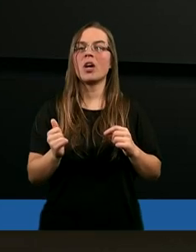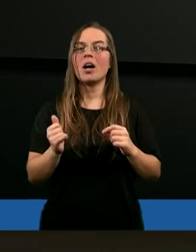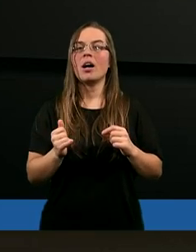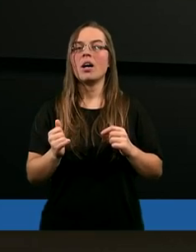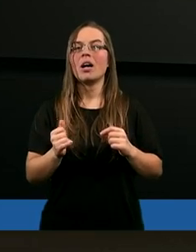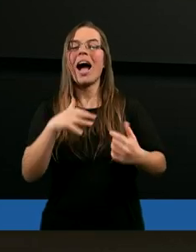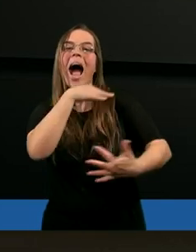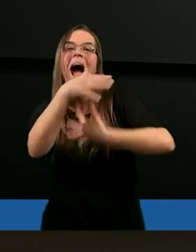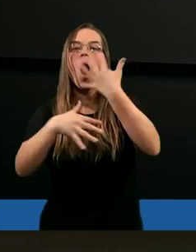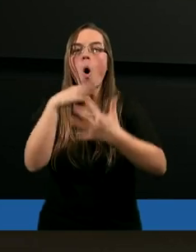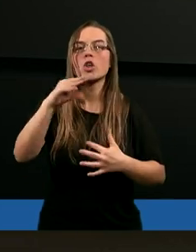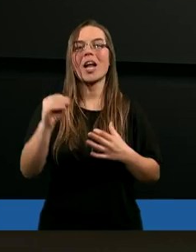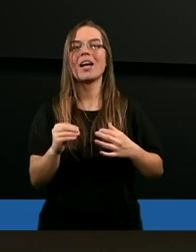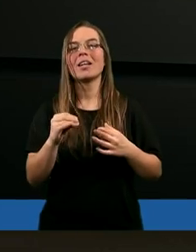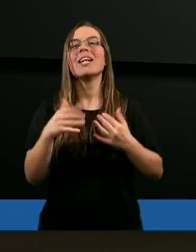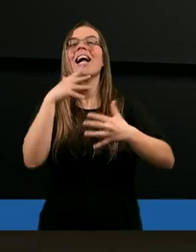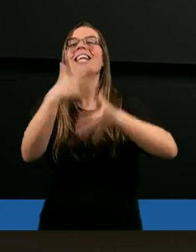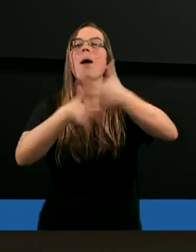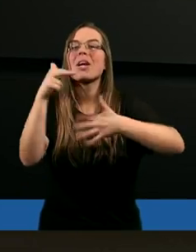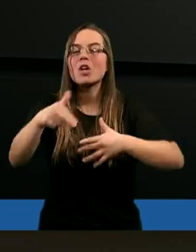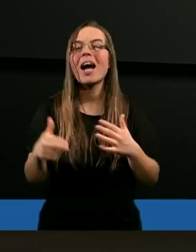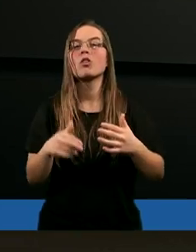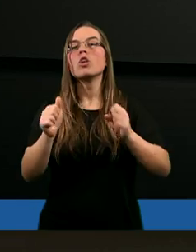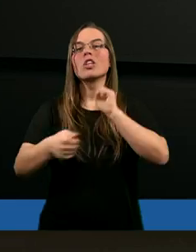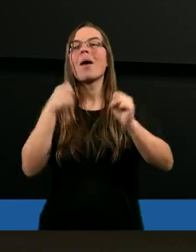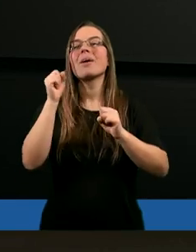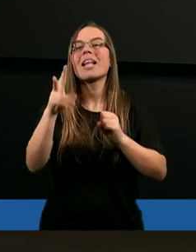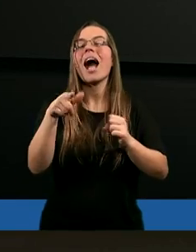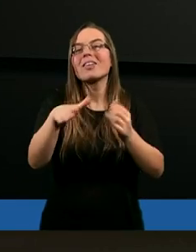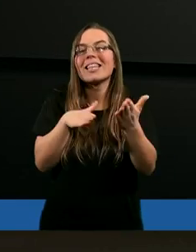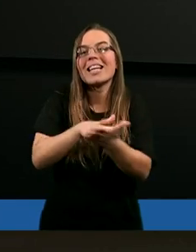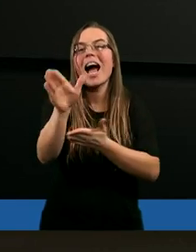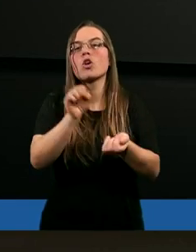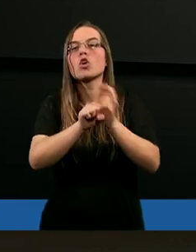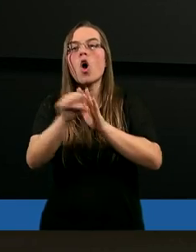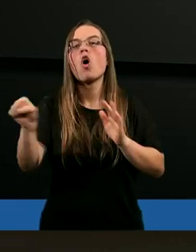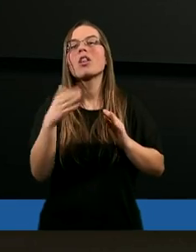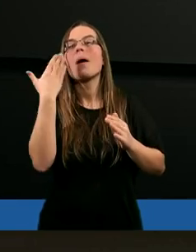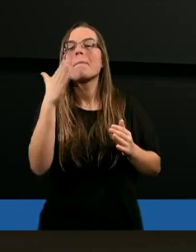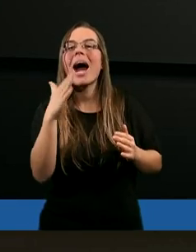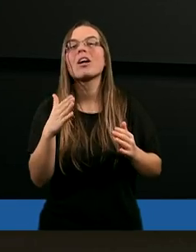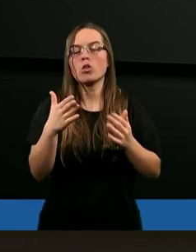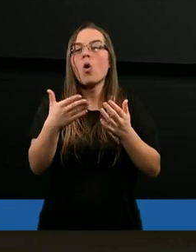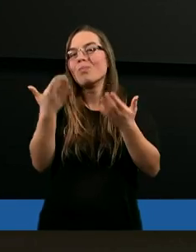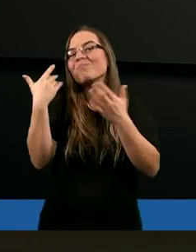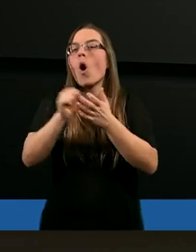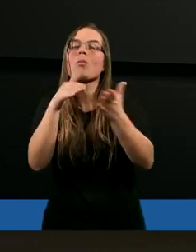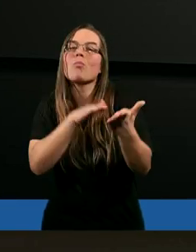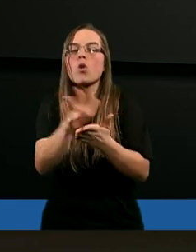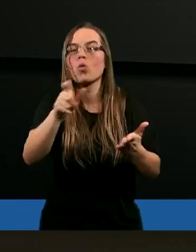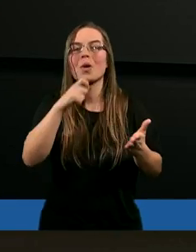chaosie, zamieszaniu? Gdyby tak zacząć od bardzo dawna, od początku.